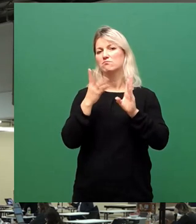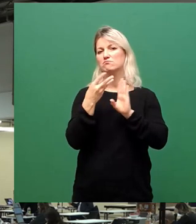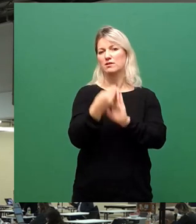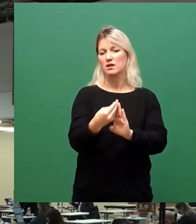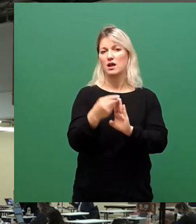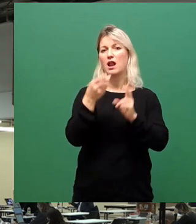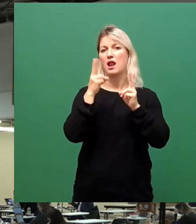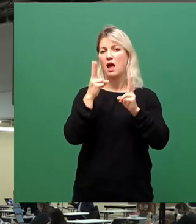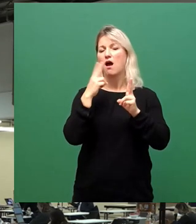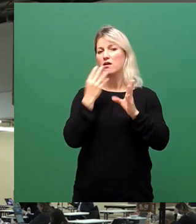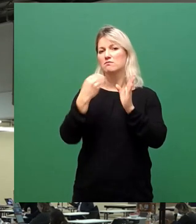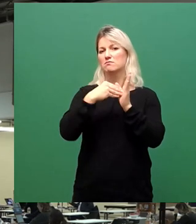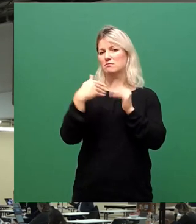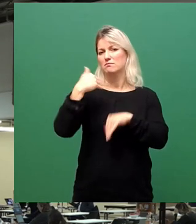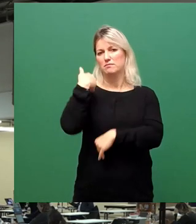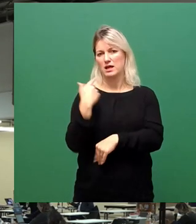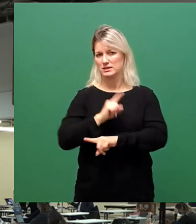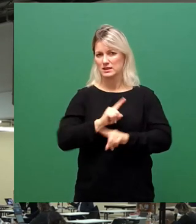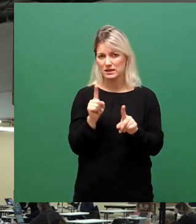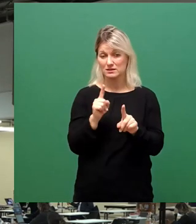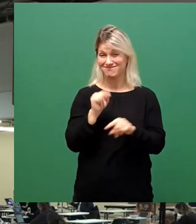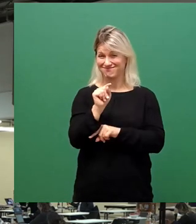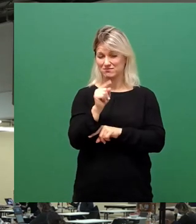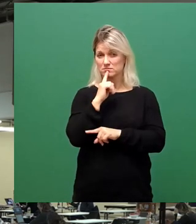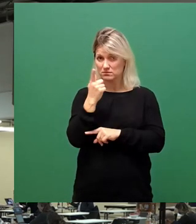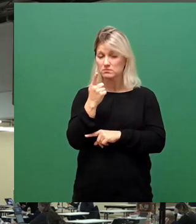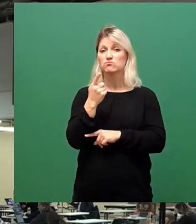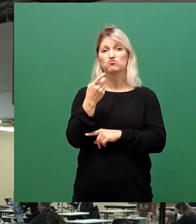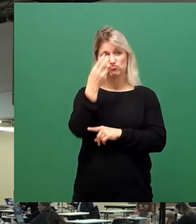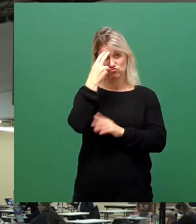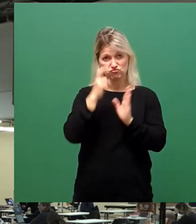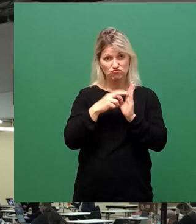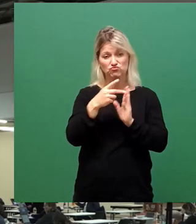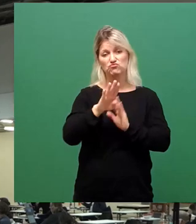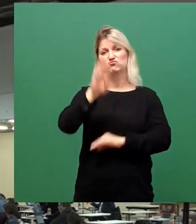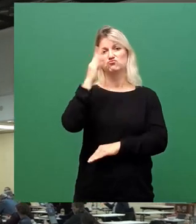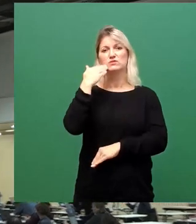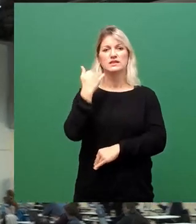belastet. Wer diesem folgen möchte, den bitte ich jetzt um das Stimmzeichen.